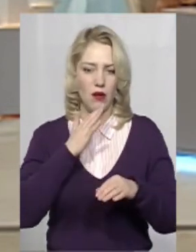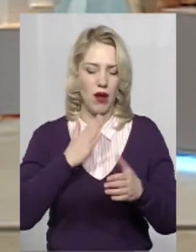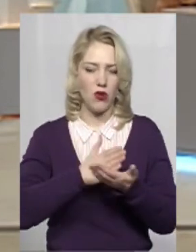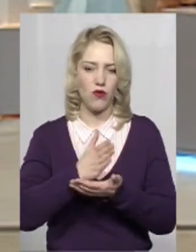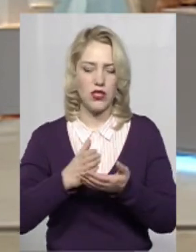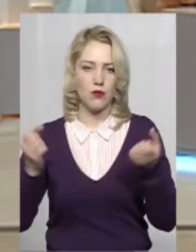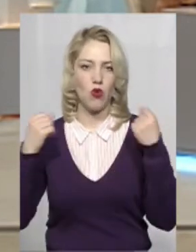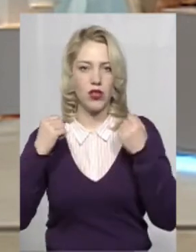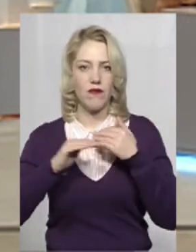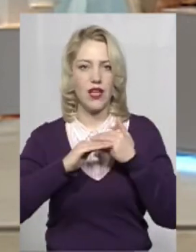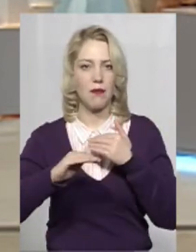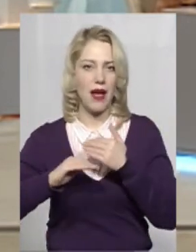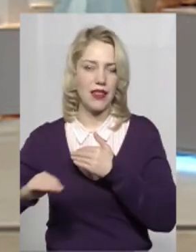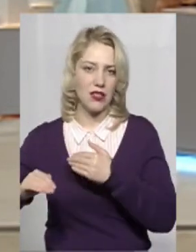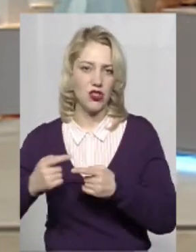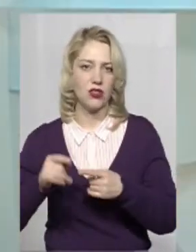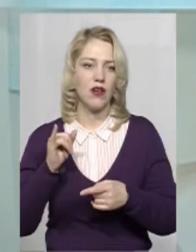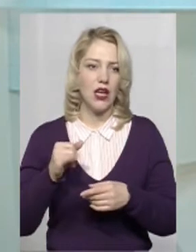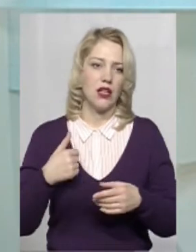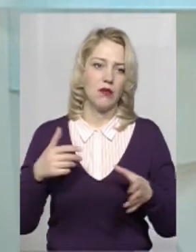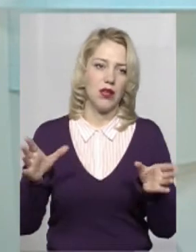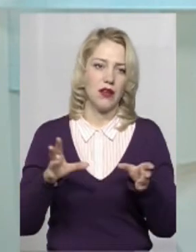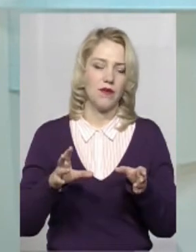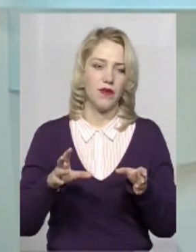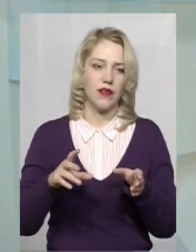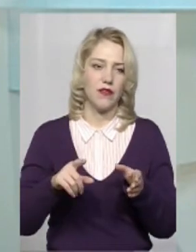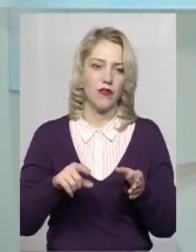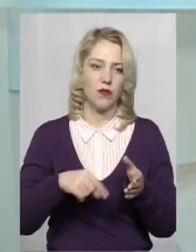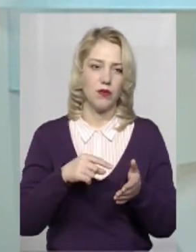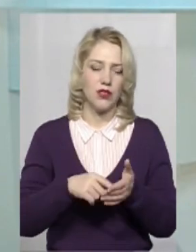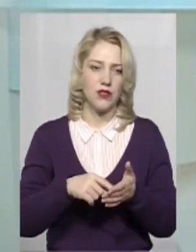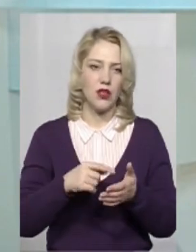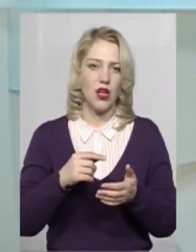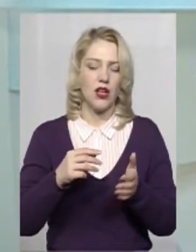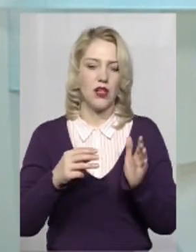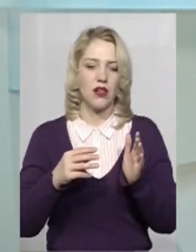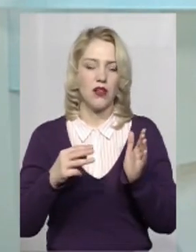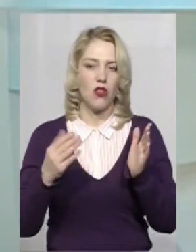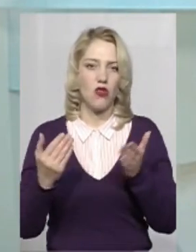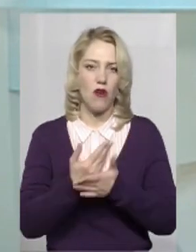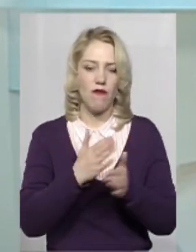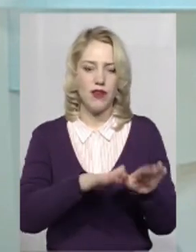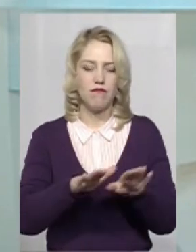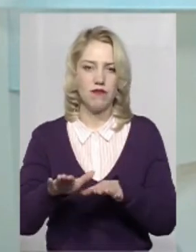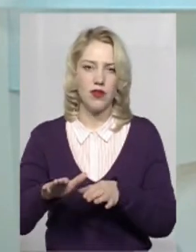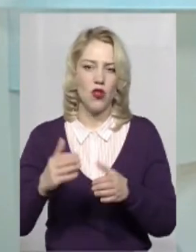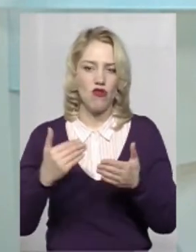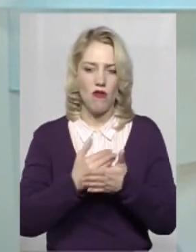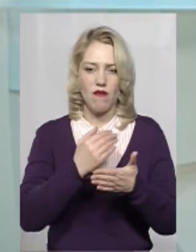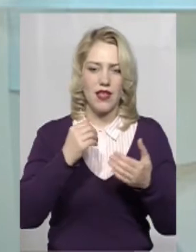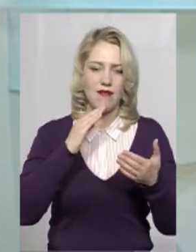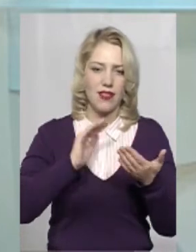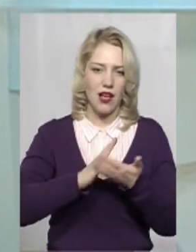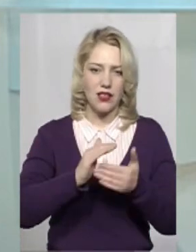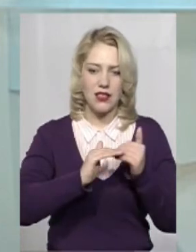спортивних майданчиків. На цей рік ми знову запланували низку нових майданчиків з новим якісним покриттям.